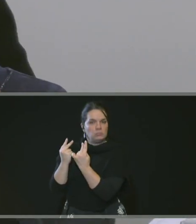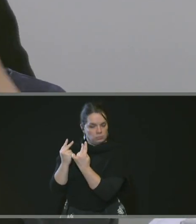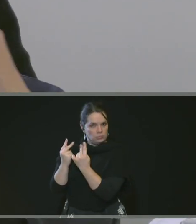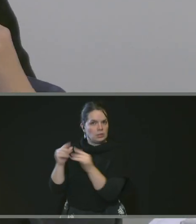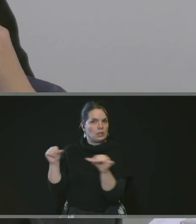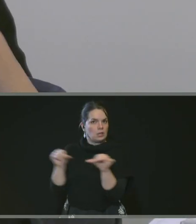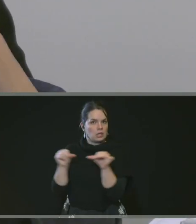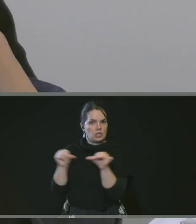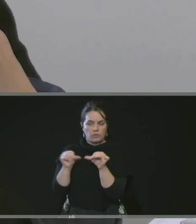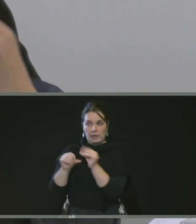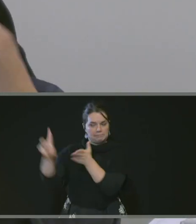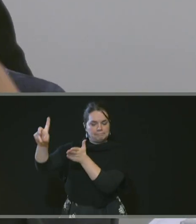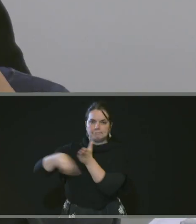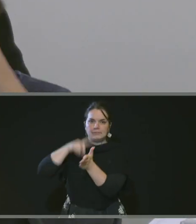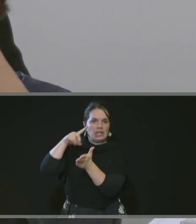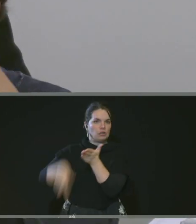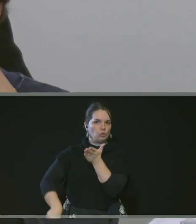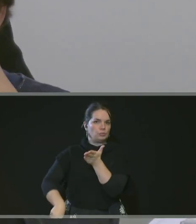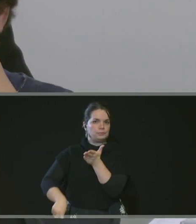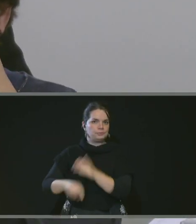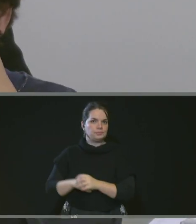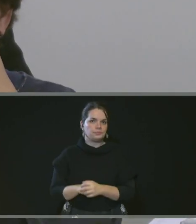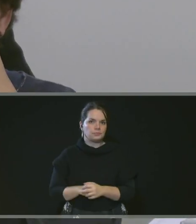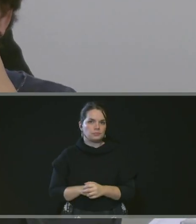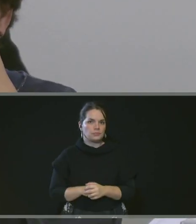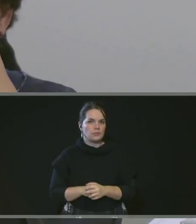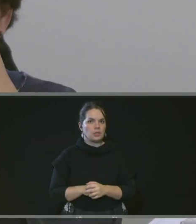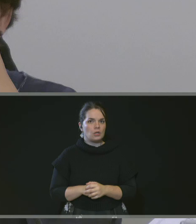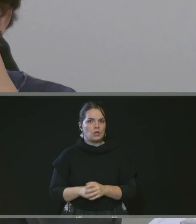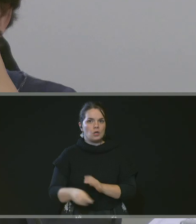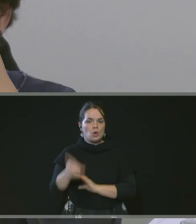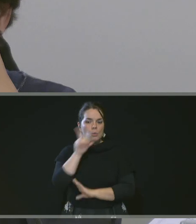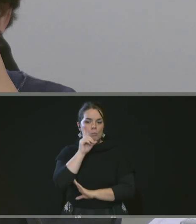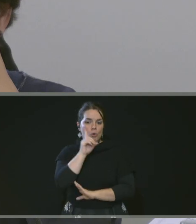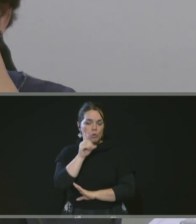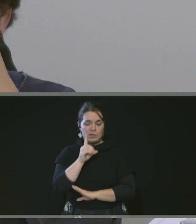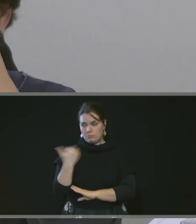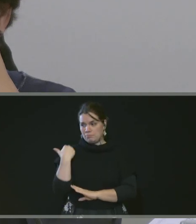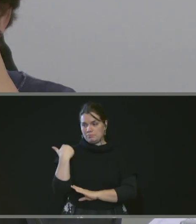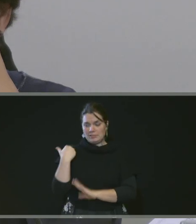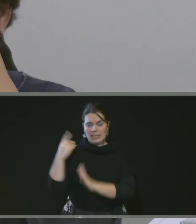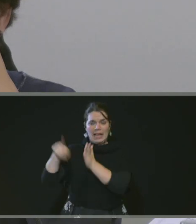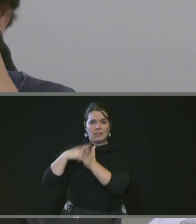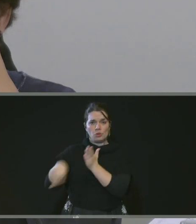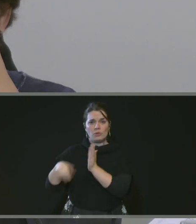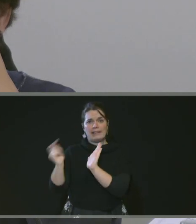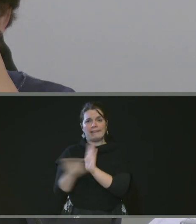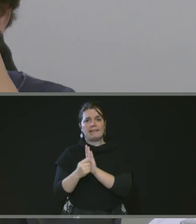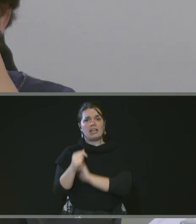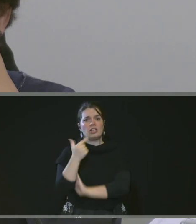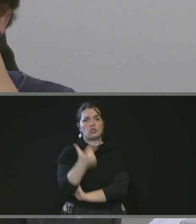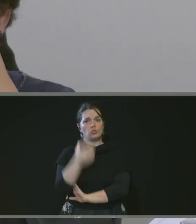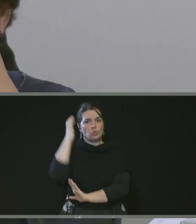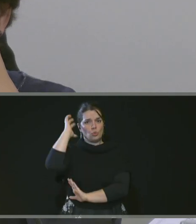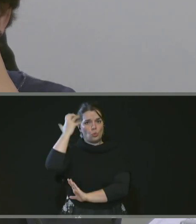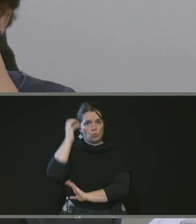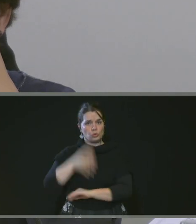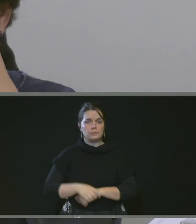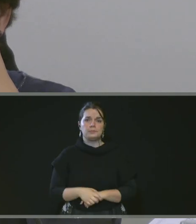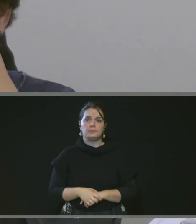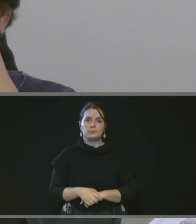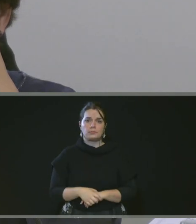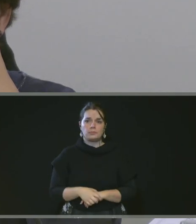annulé dans le cadre d'un retrait en date du 2 août. Des négociations ont lieu avec le